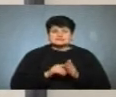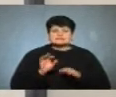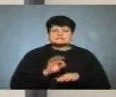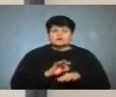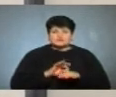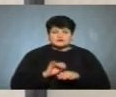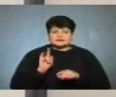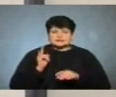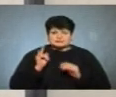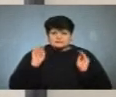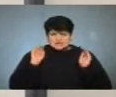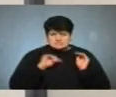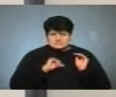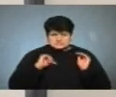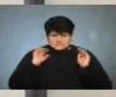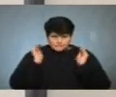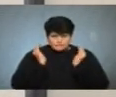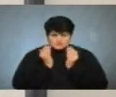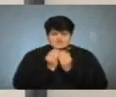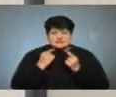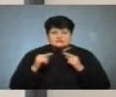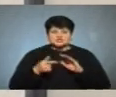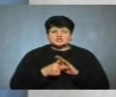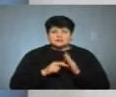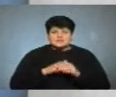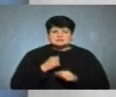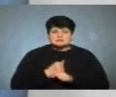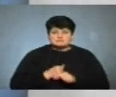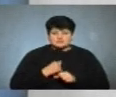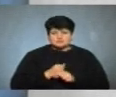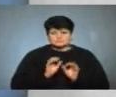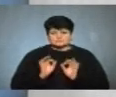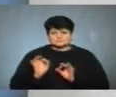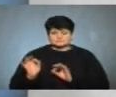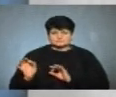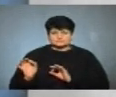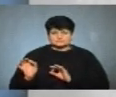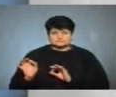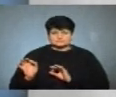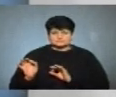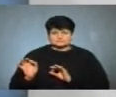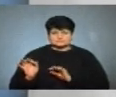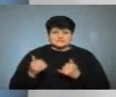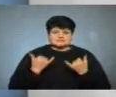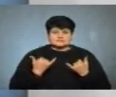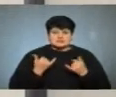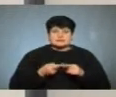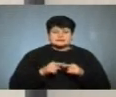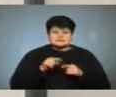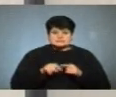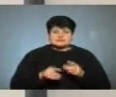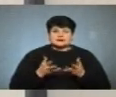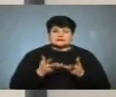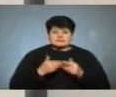дитина на самоізоляцію, а інші класи працюють у штатному режимі. Зараз ця кількість, хочу